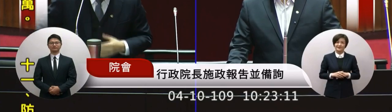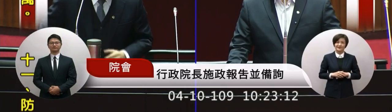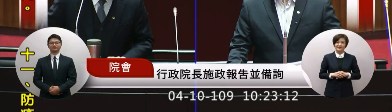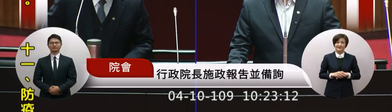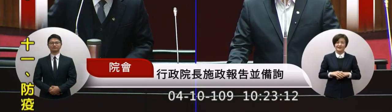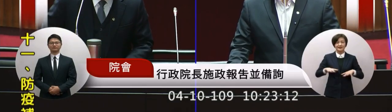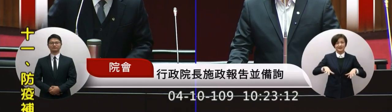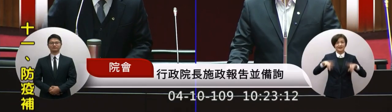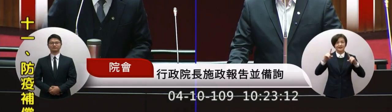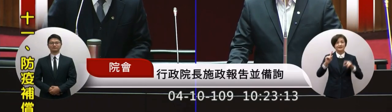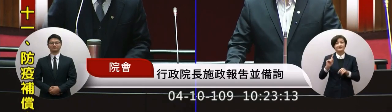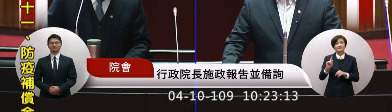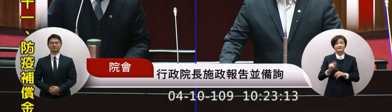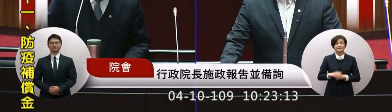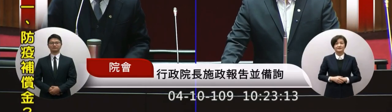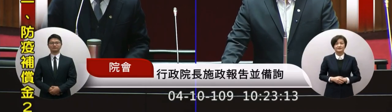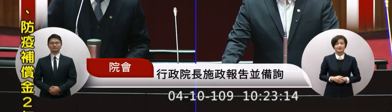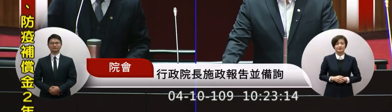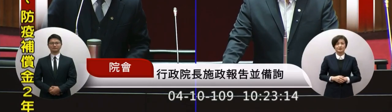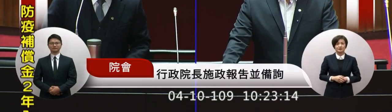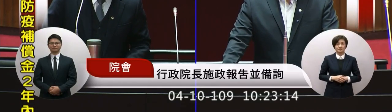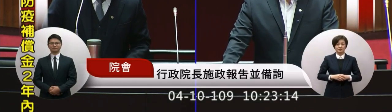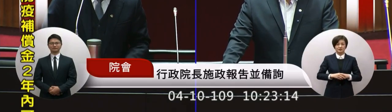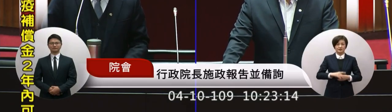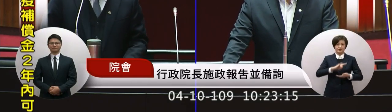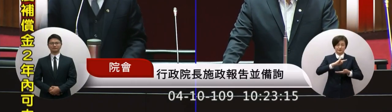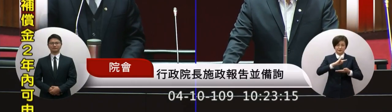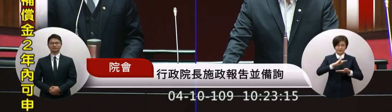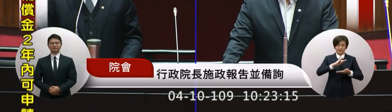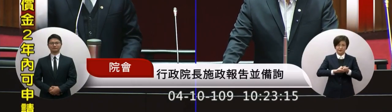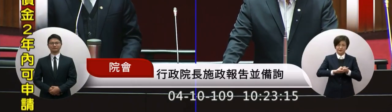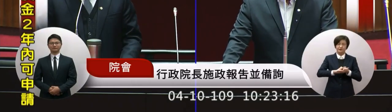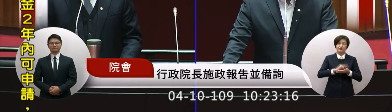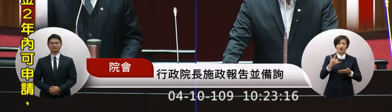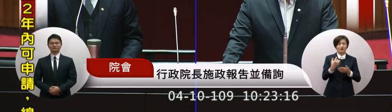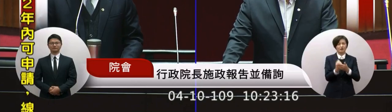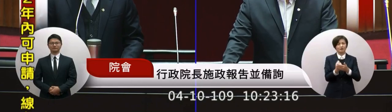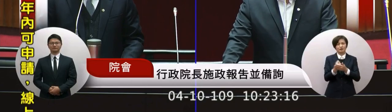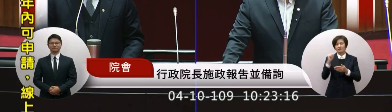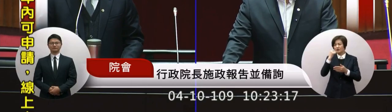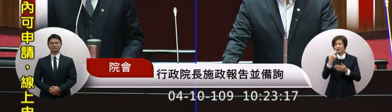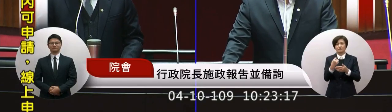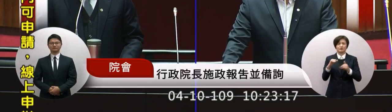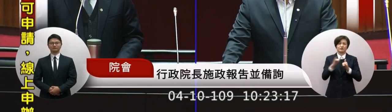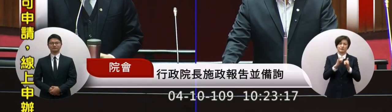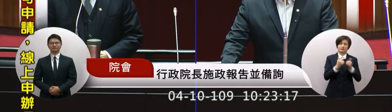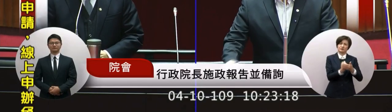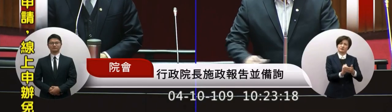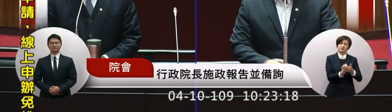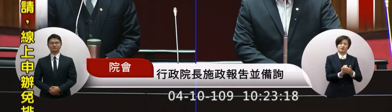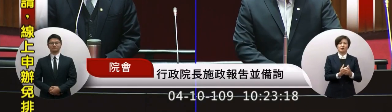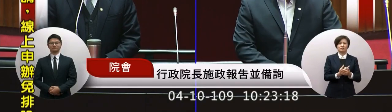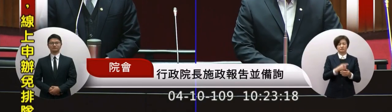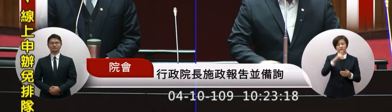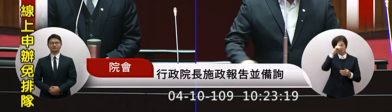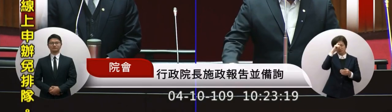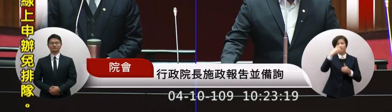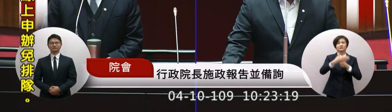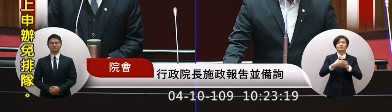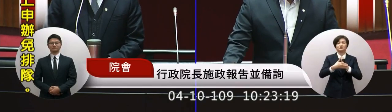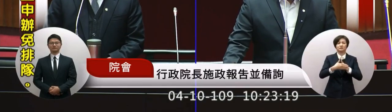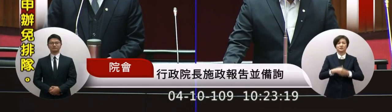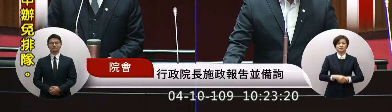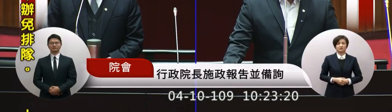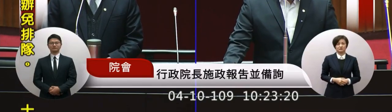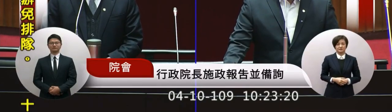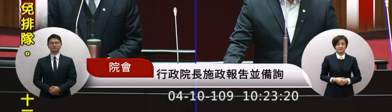先就我們武漢滯留的台人來跟院長來請命我想